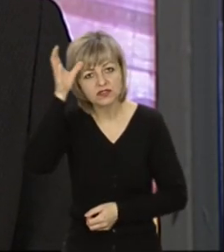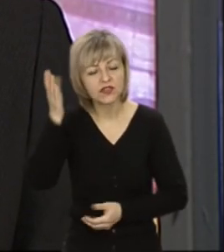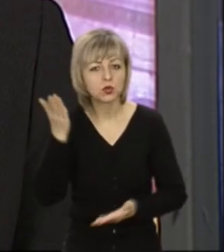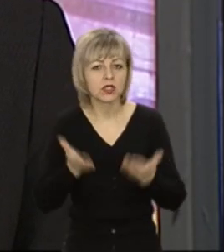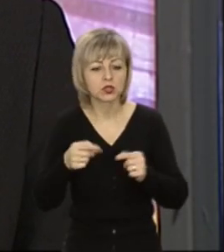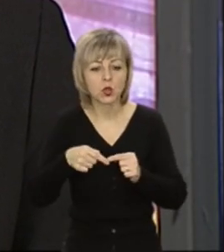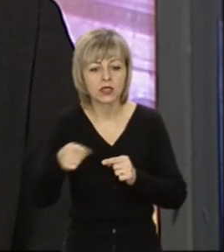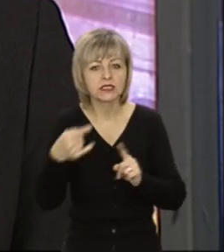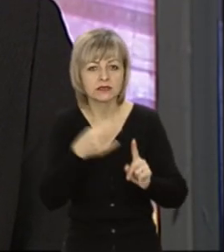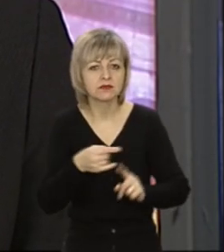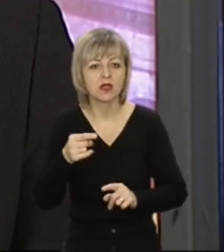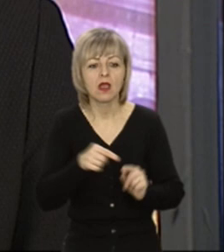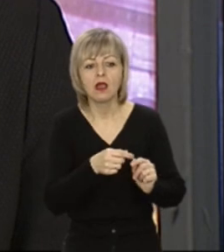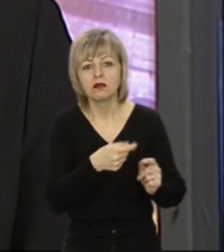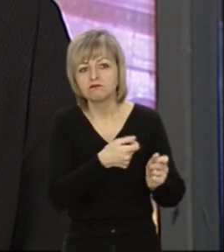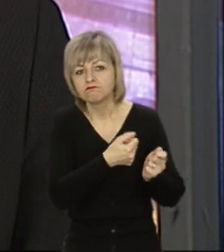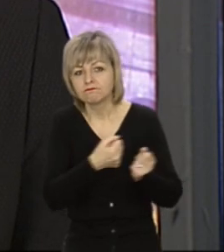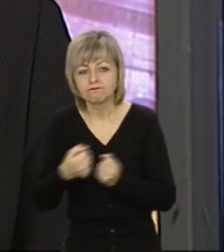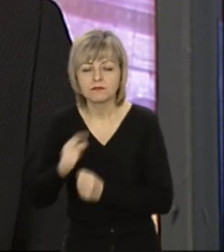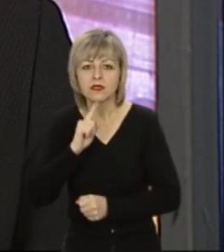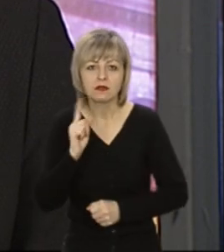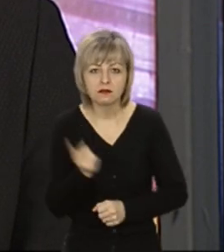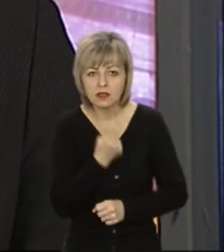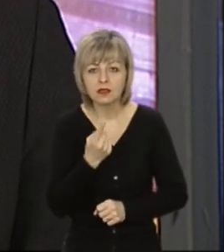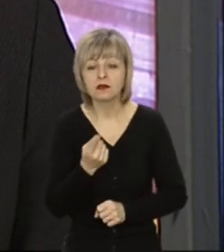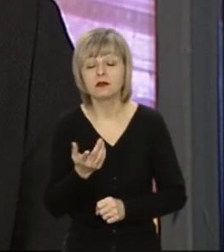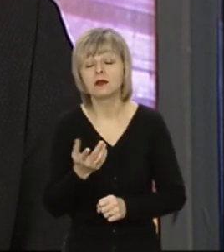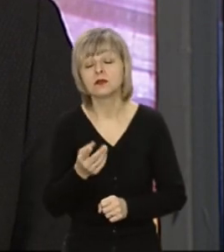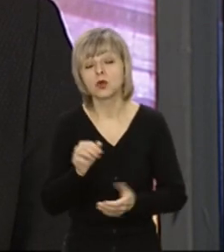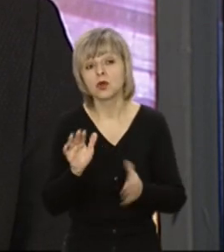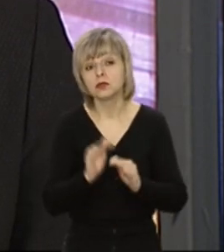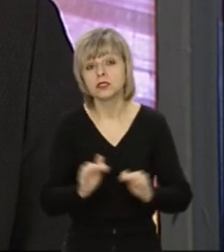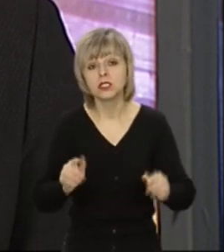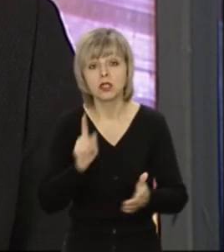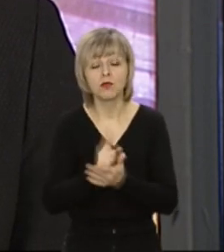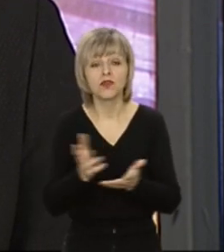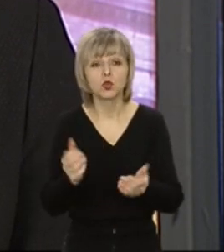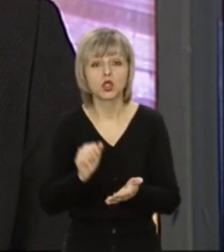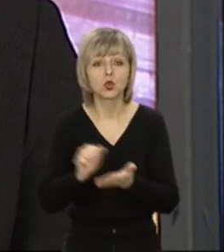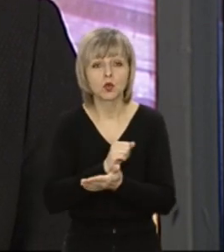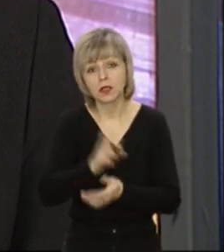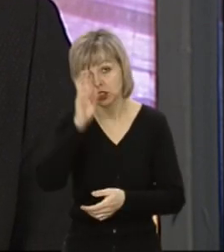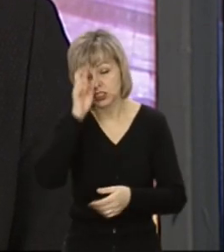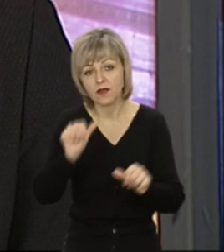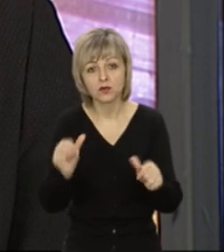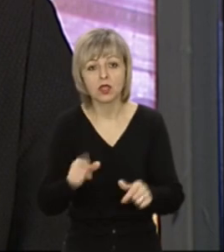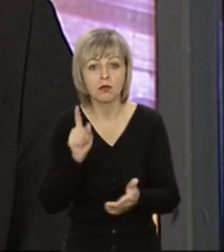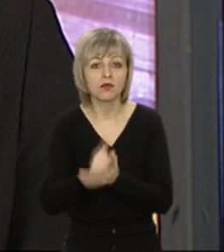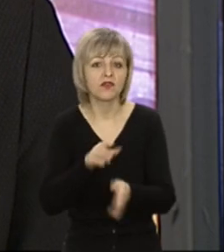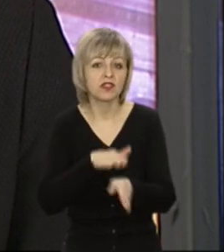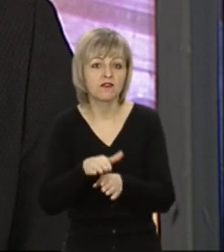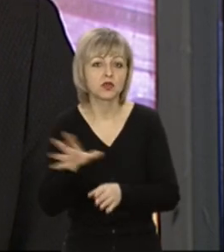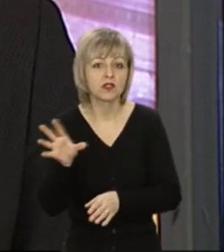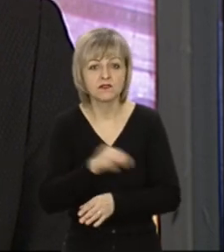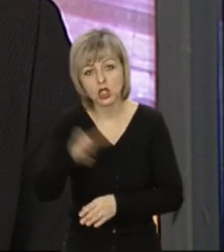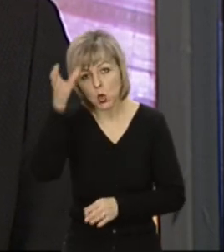дистанційне навчання затягнеться на цілий рік, діти повинні отримати документ державного зразка. Ну, і мають бути виконані освітні